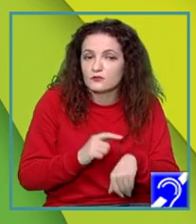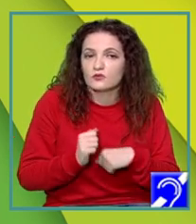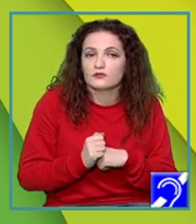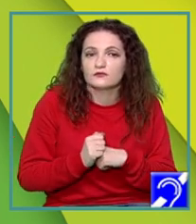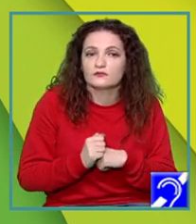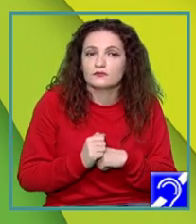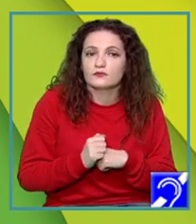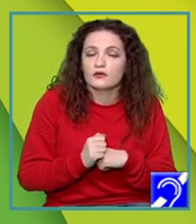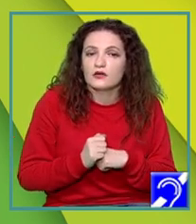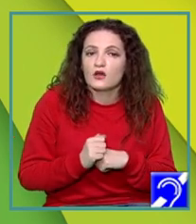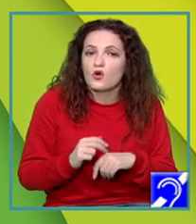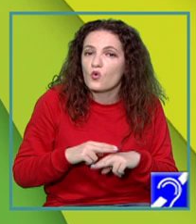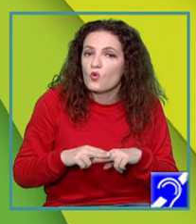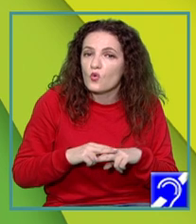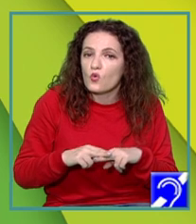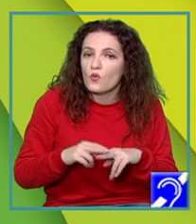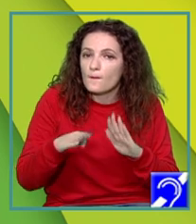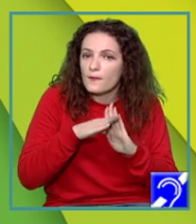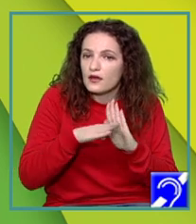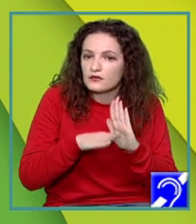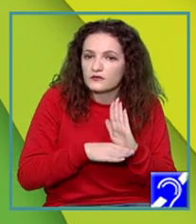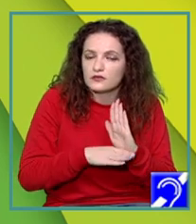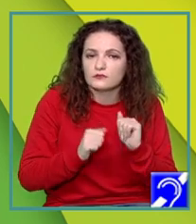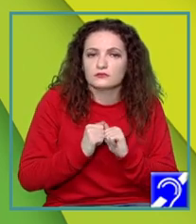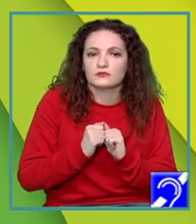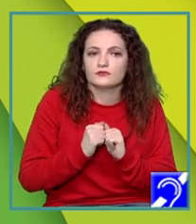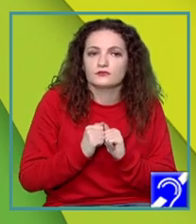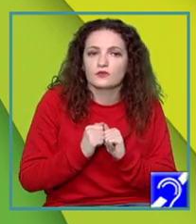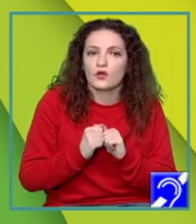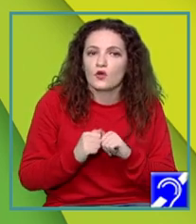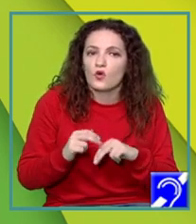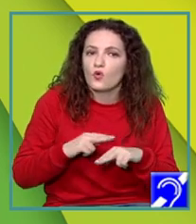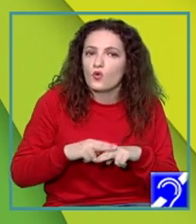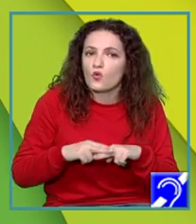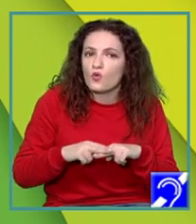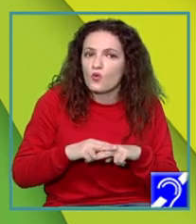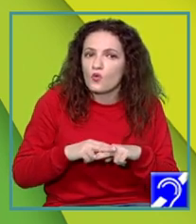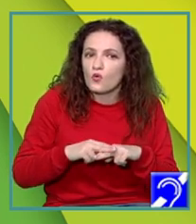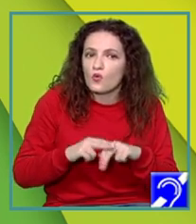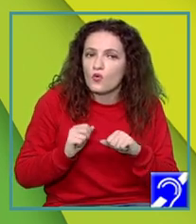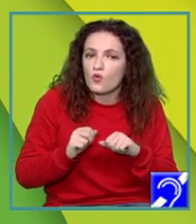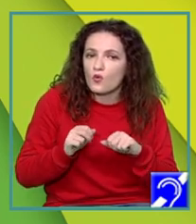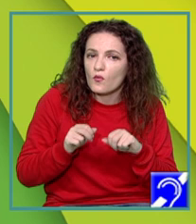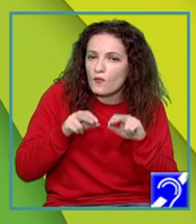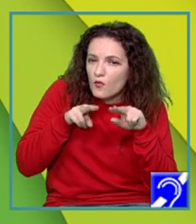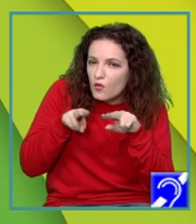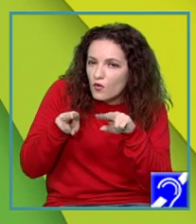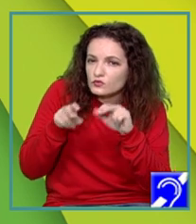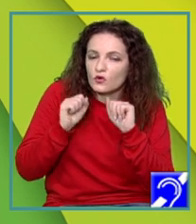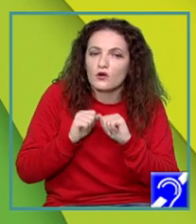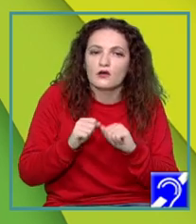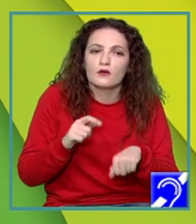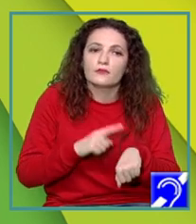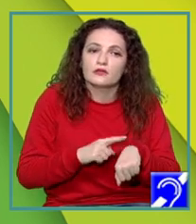referă foarte clar la modul în care noi planificăm și la modul în care noi controlăm timpul pe care îl